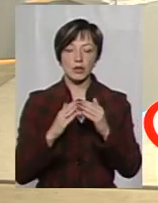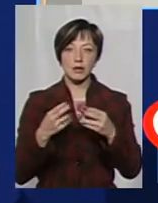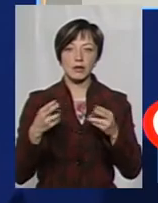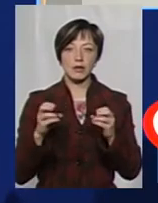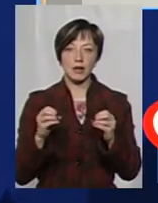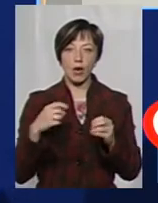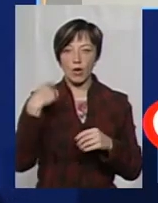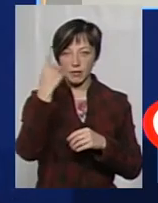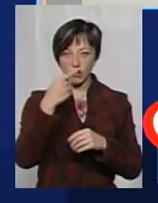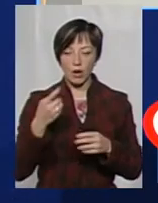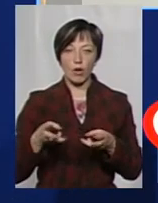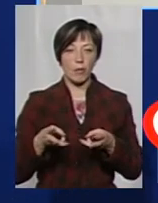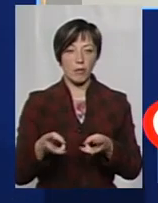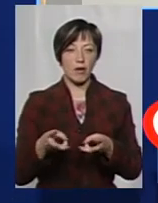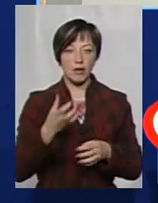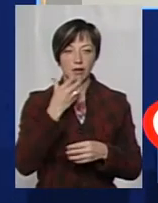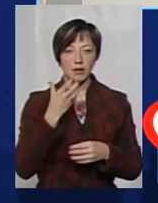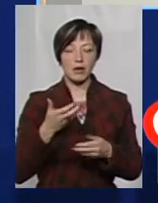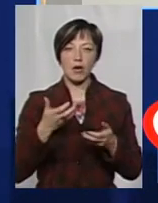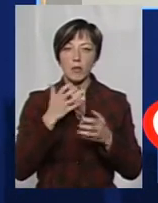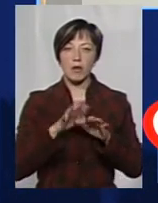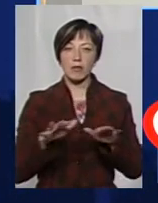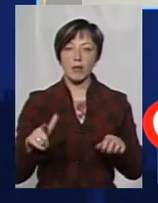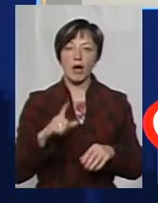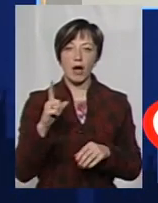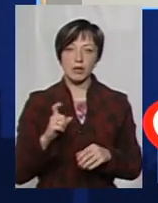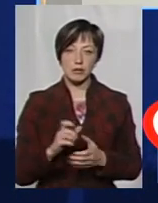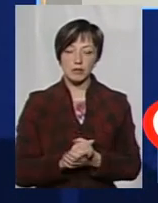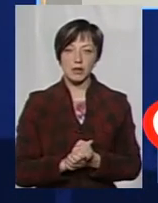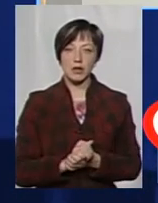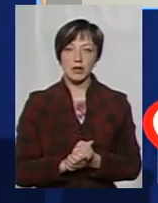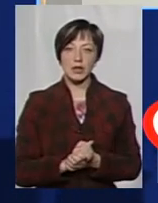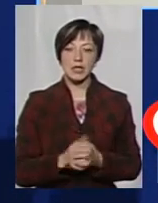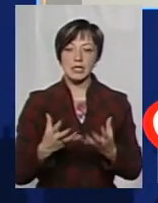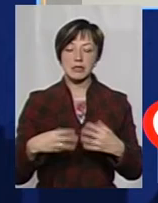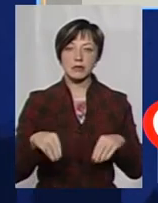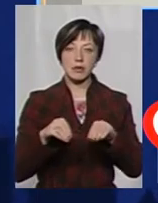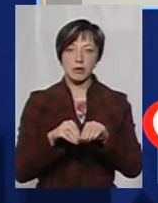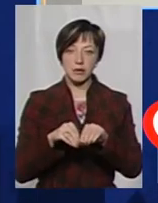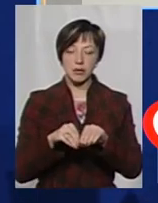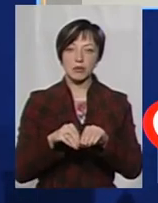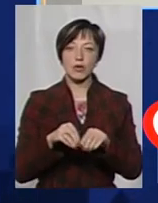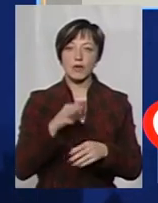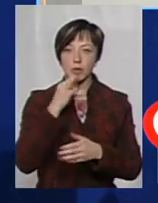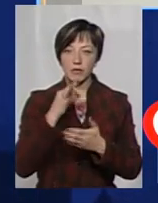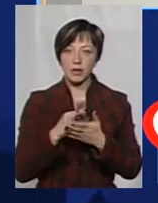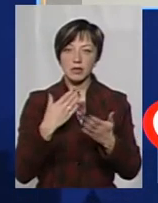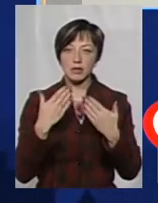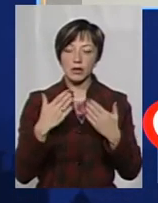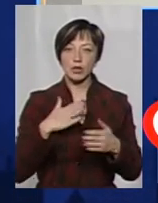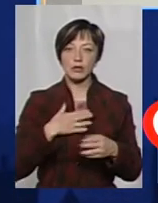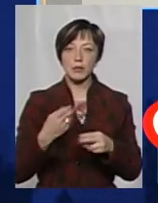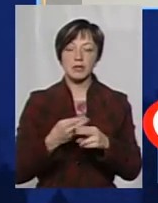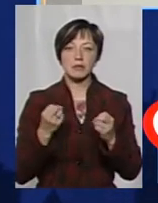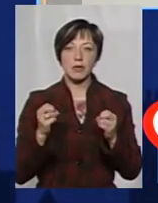де є індивідуальне опалення, і ми обігріваємося газом. Ми з сім'єю відповідально ставимося до нашої безпеки,